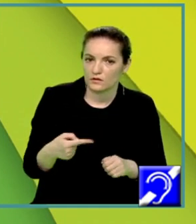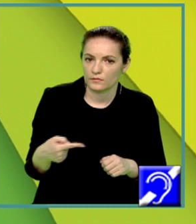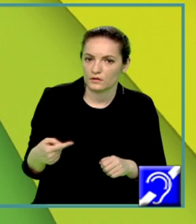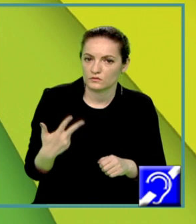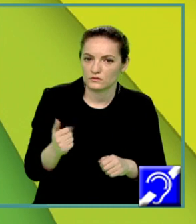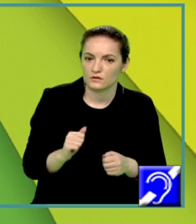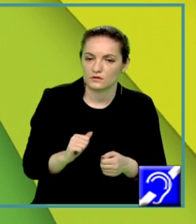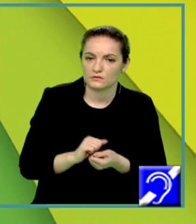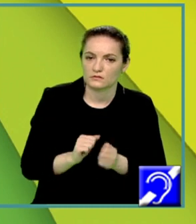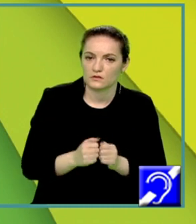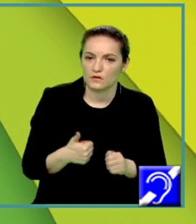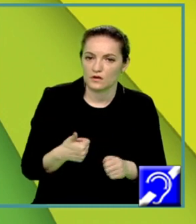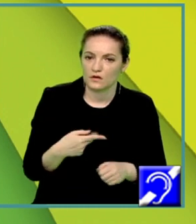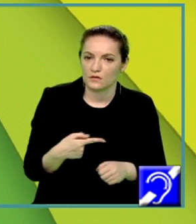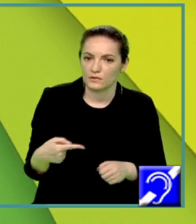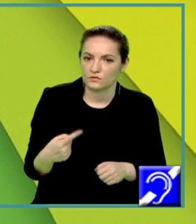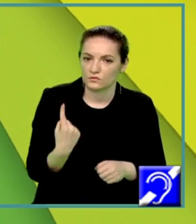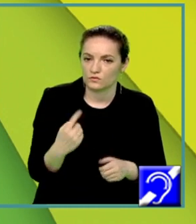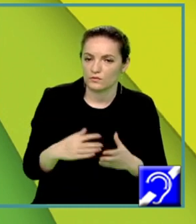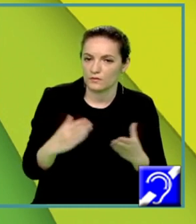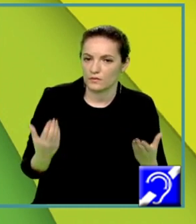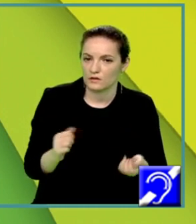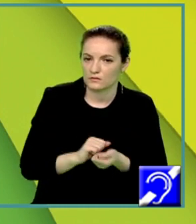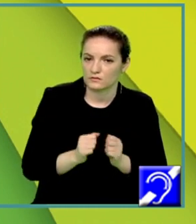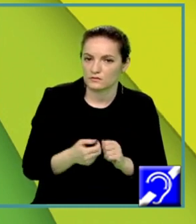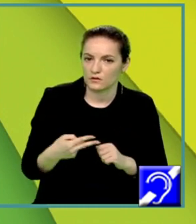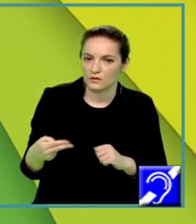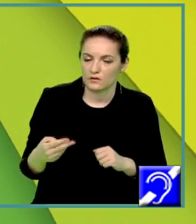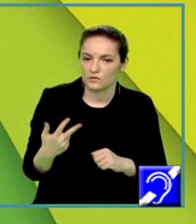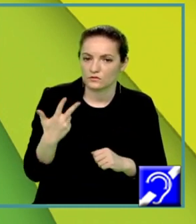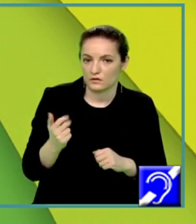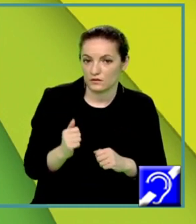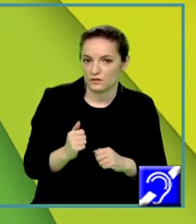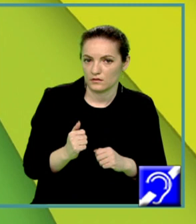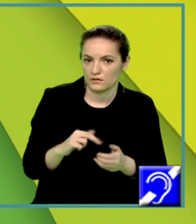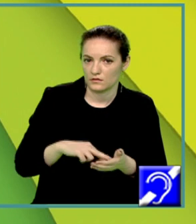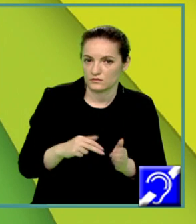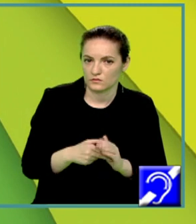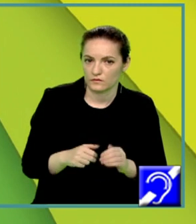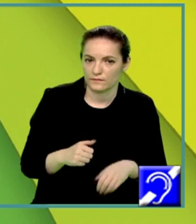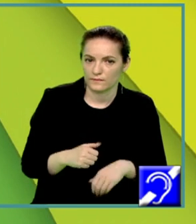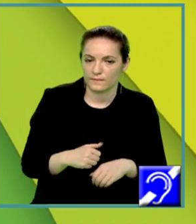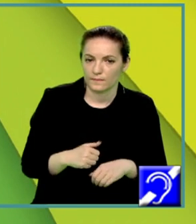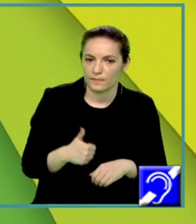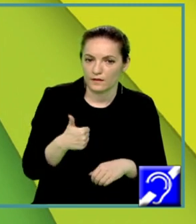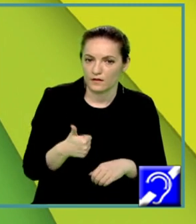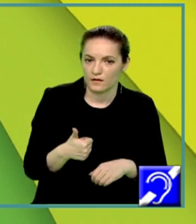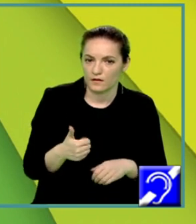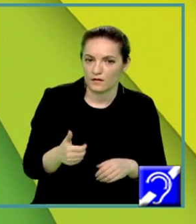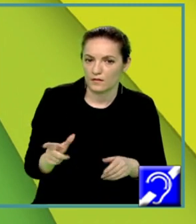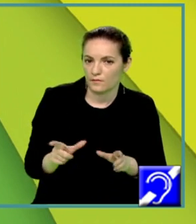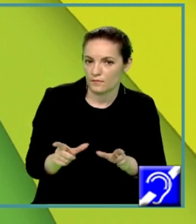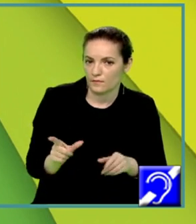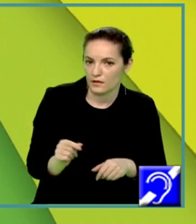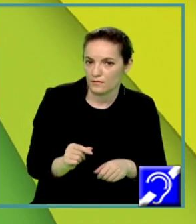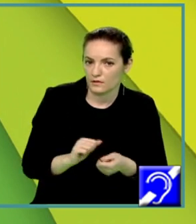1, mai mare sau egal decât 3. Se rezolvă separat cele două inecuații și obținem A mai mic sau egal decât minus